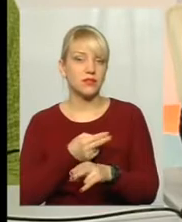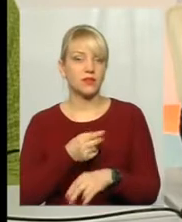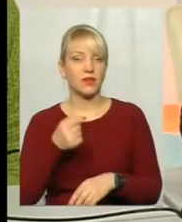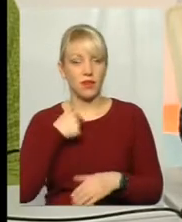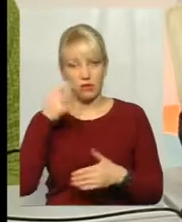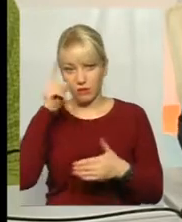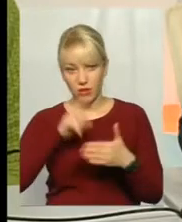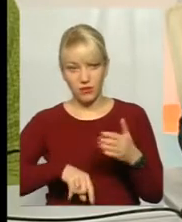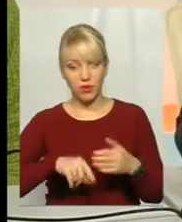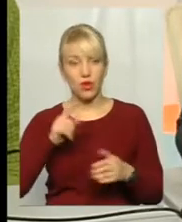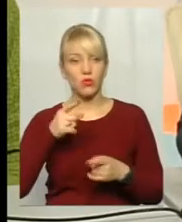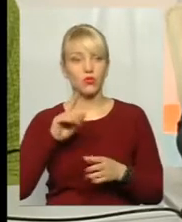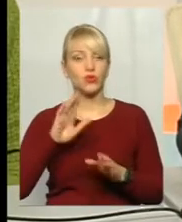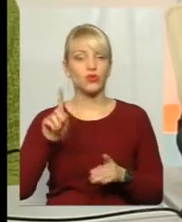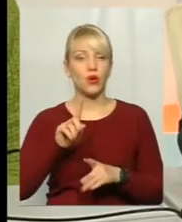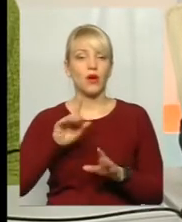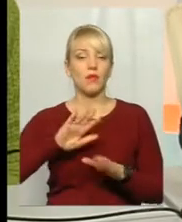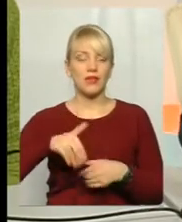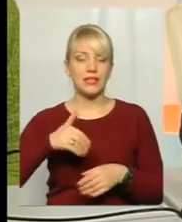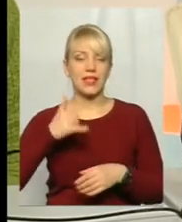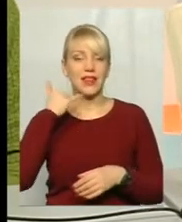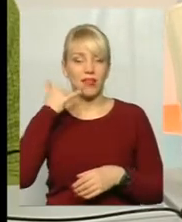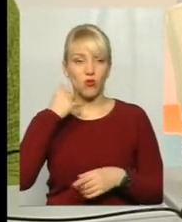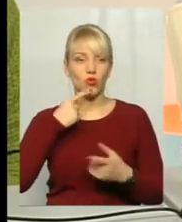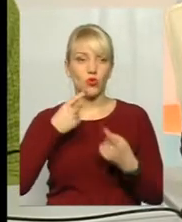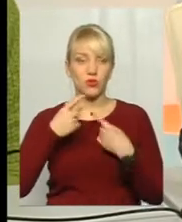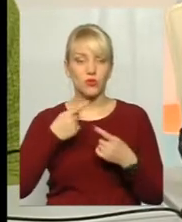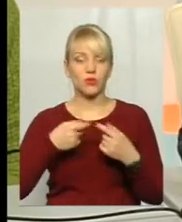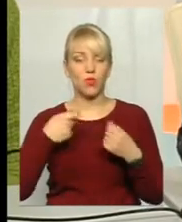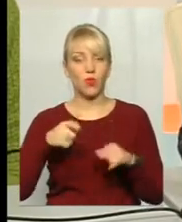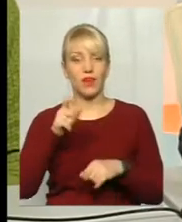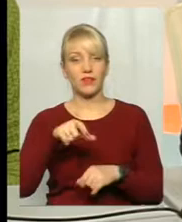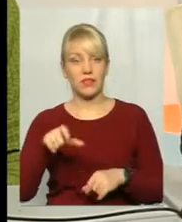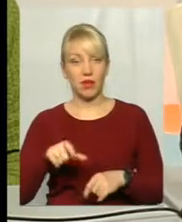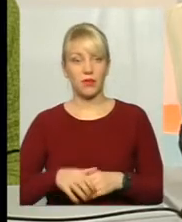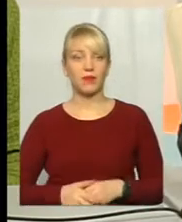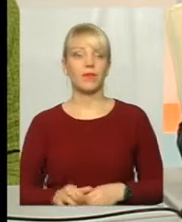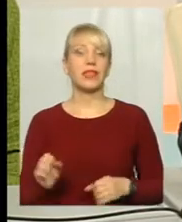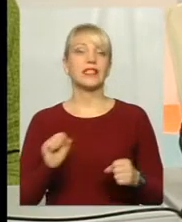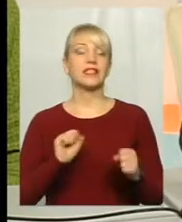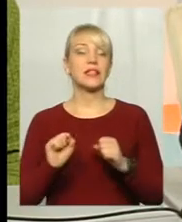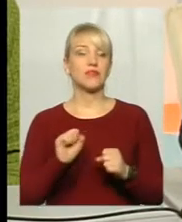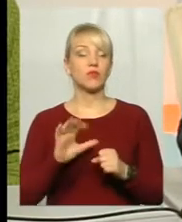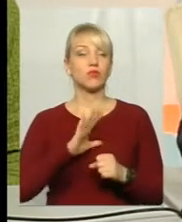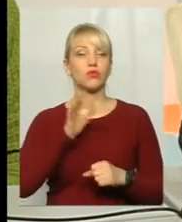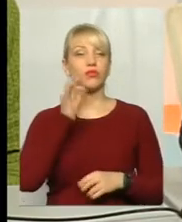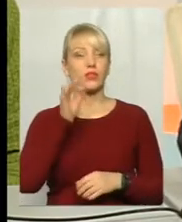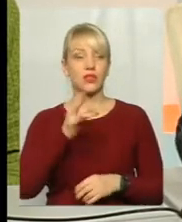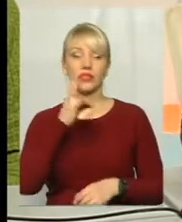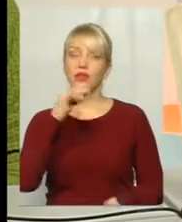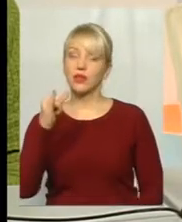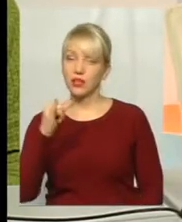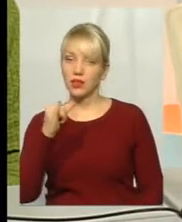Тому що, коли після телефонної розмови, навіть із продавцями даного магазину, із керівництвом, було сказано, що ні,